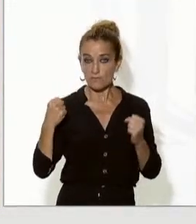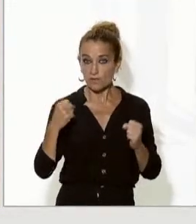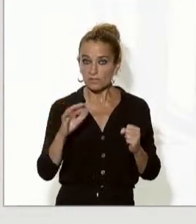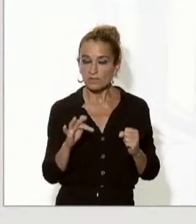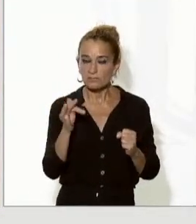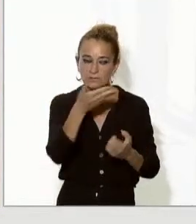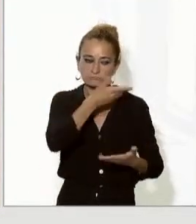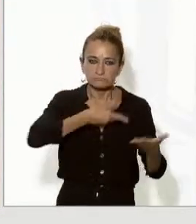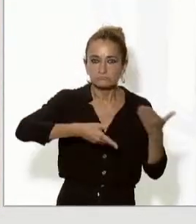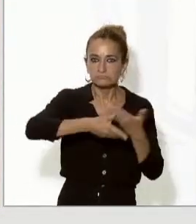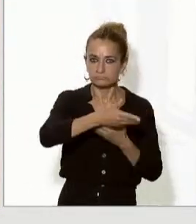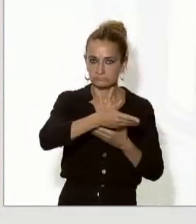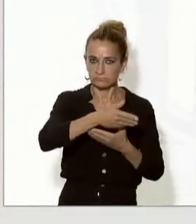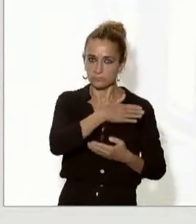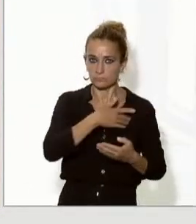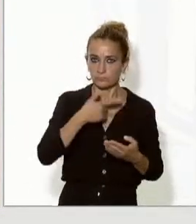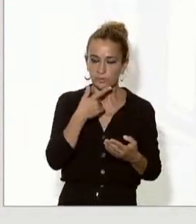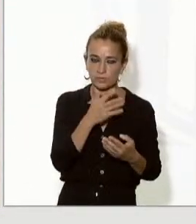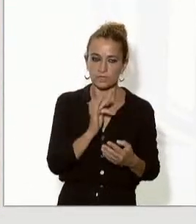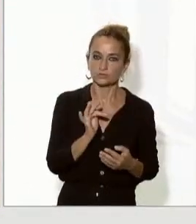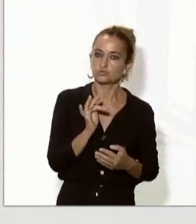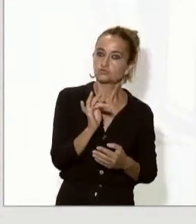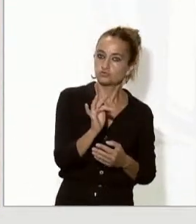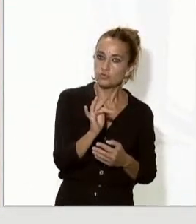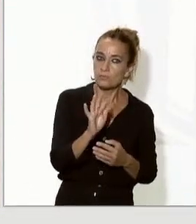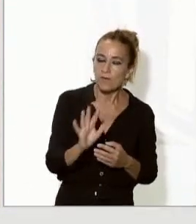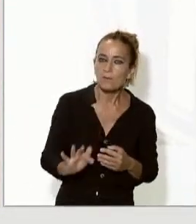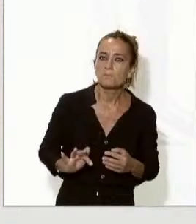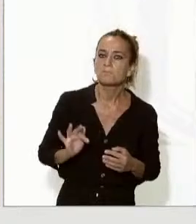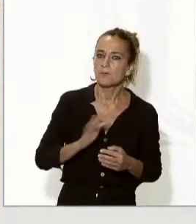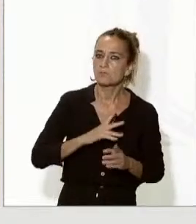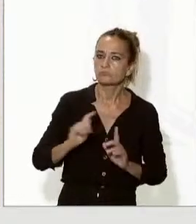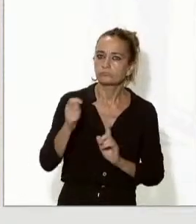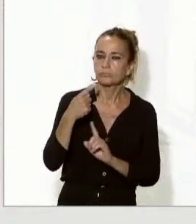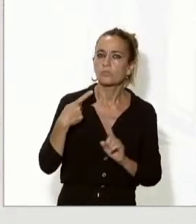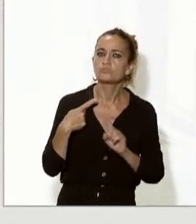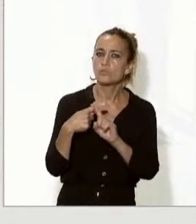només va a ser una suma sinó que va a multiplicar els seus efectos